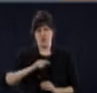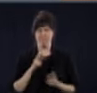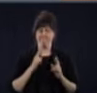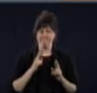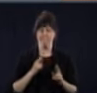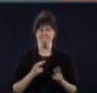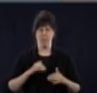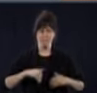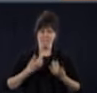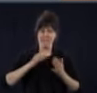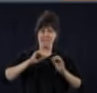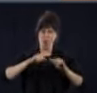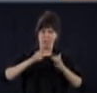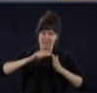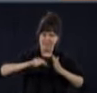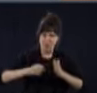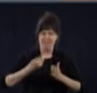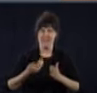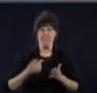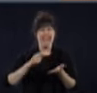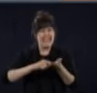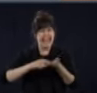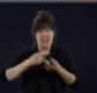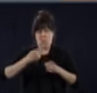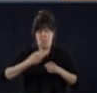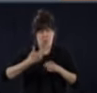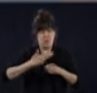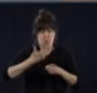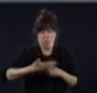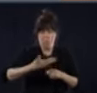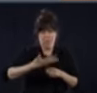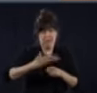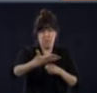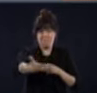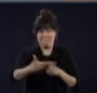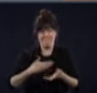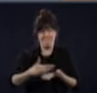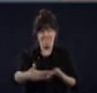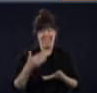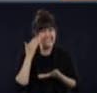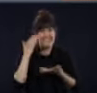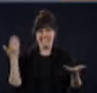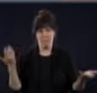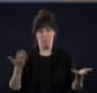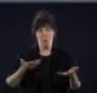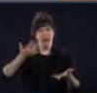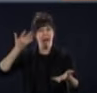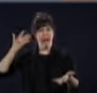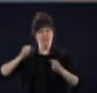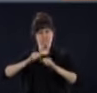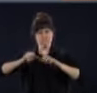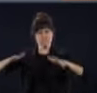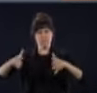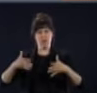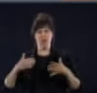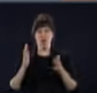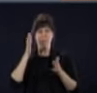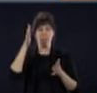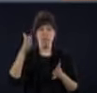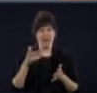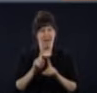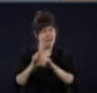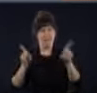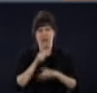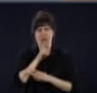normale, mais on en a pour des mois à avoir une vie qui ne sera pas normale telle qu'on se l'ait conçue avant la pandémie. Je pense qu'il faut comprendre que,